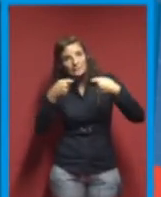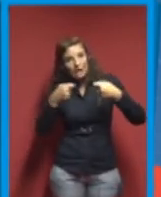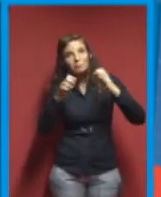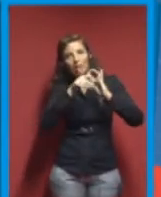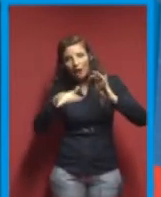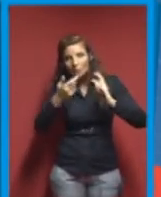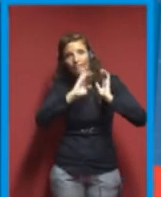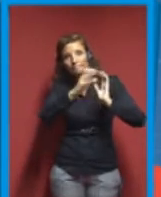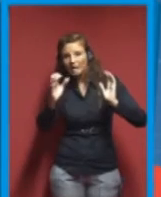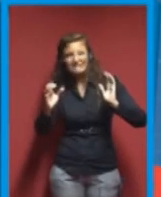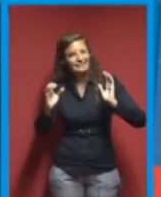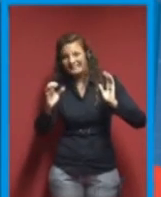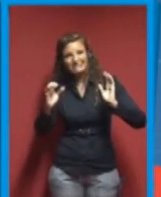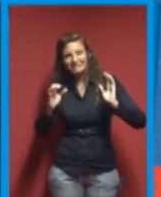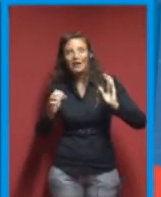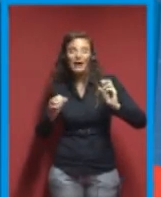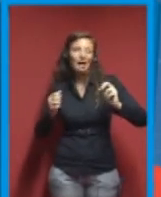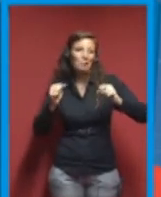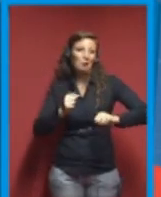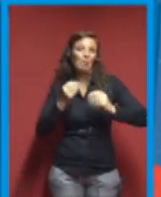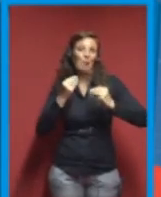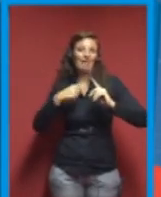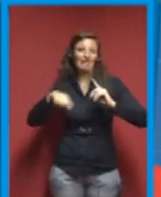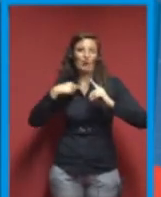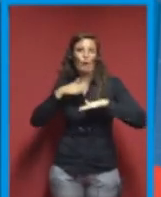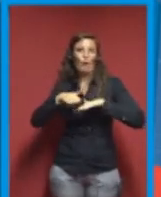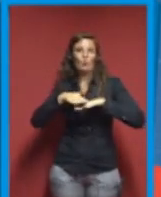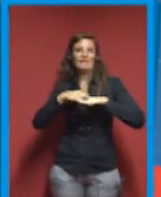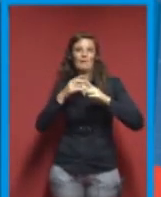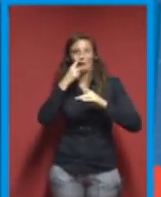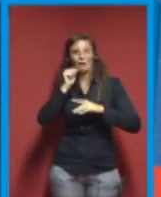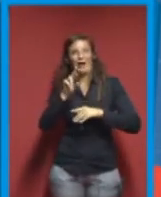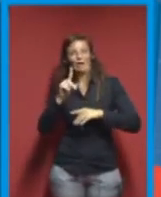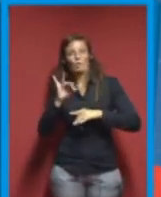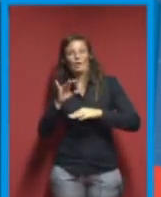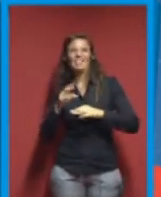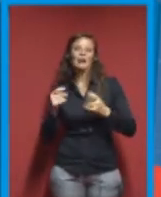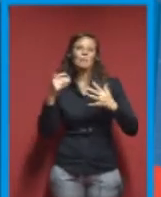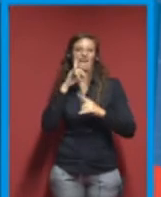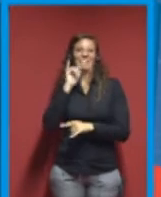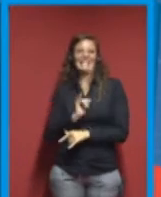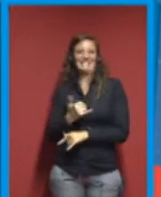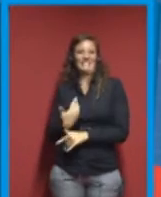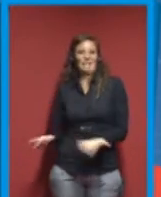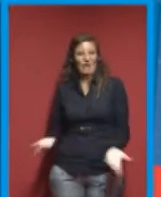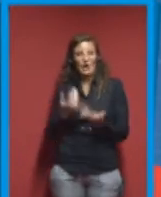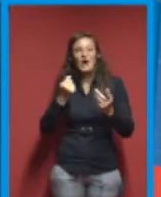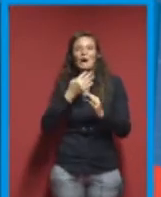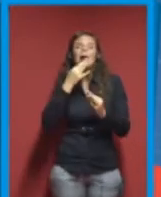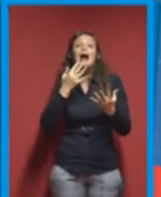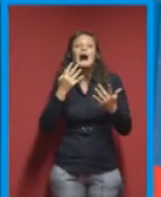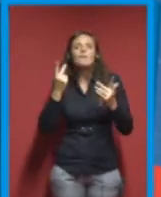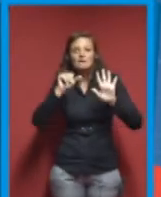creativi. Forse ci abituiamo male quando utilizziamo dei sistemi aperti come Arduino. Se mesi dopo abbiamo creato il nostro primo